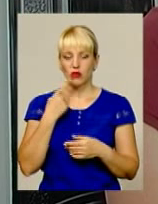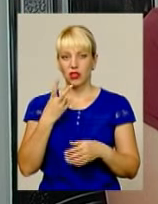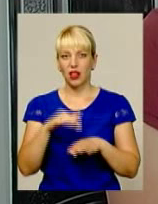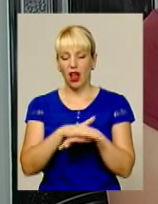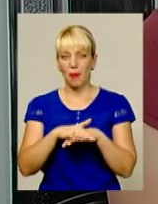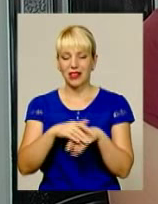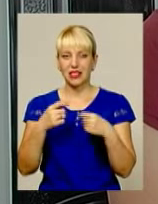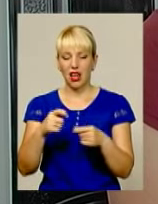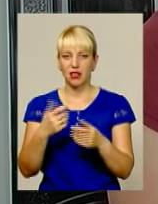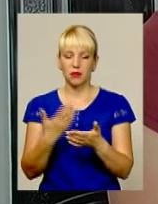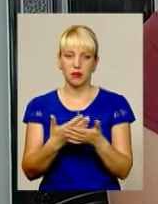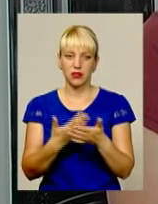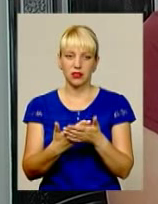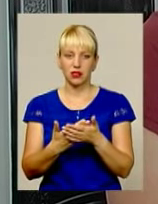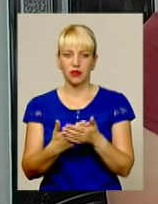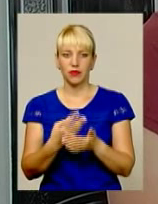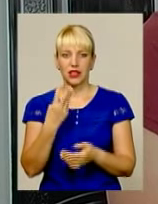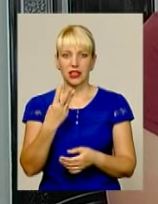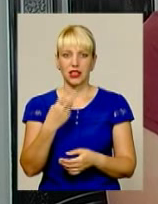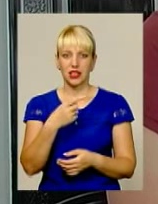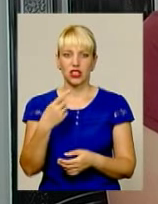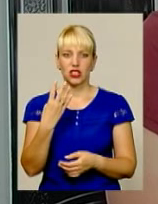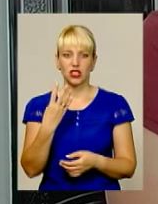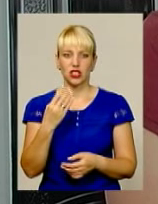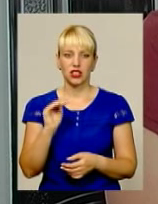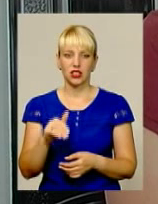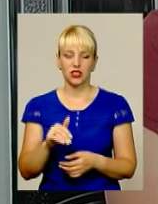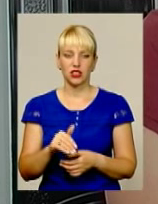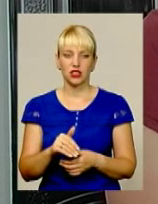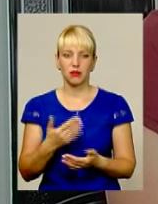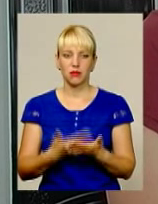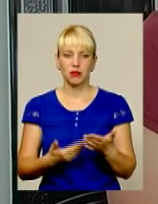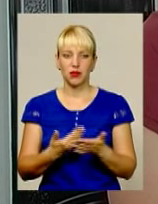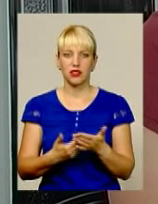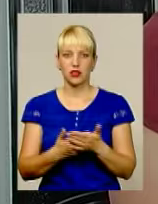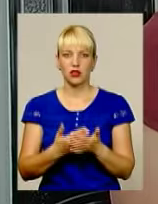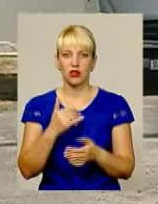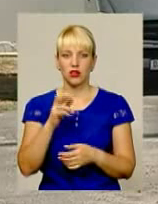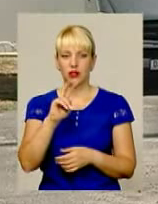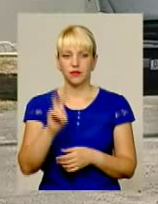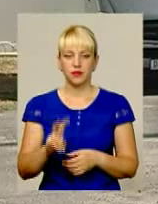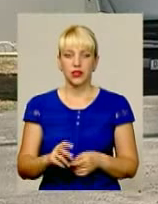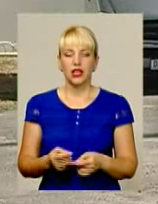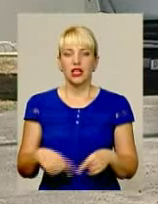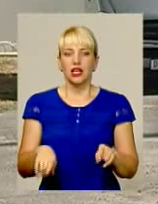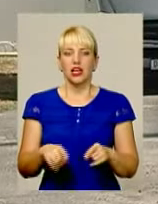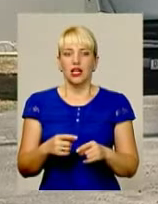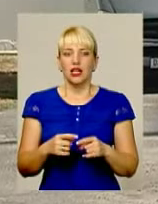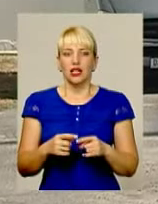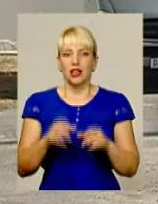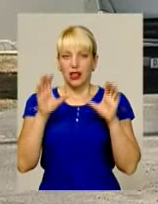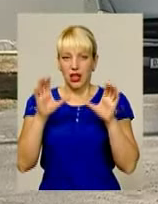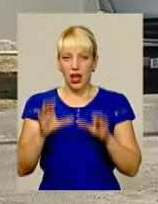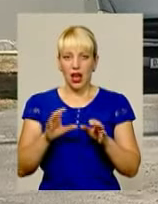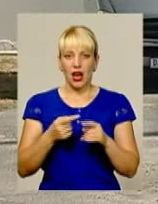ціни, то десь в районі 3-4 тисяч, умовних однець. Легальний потік через кордон